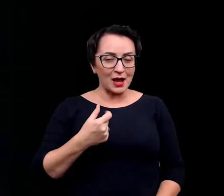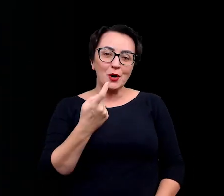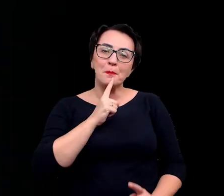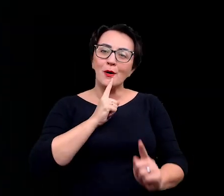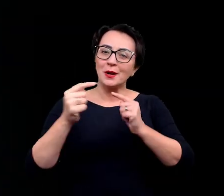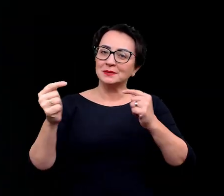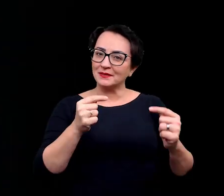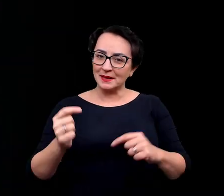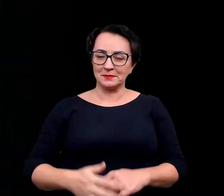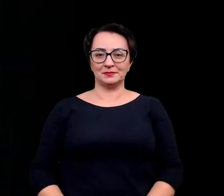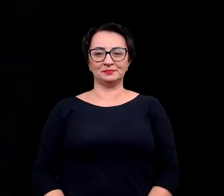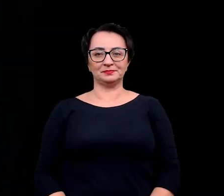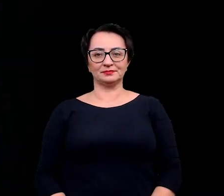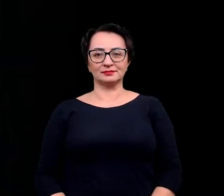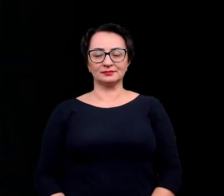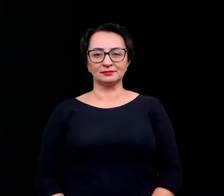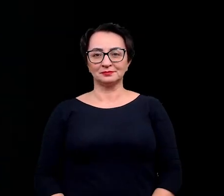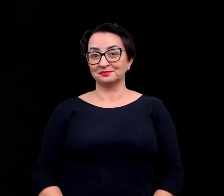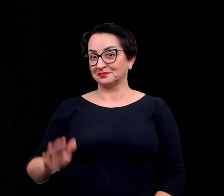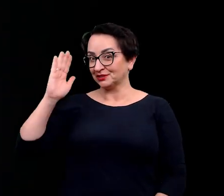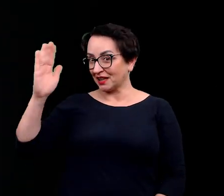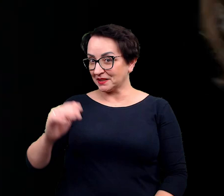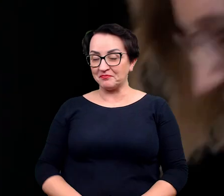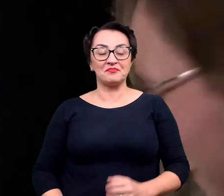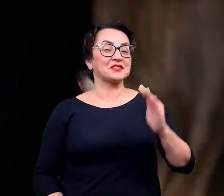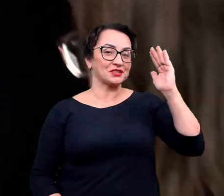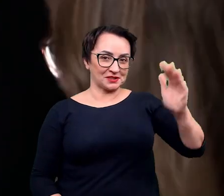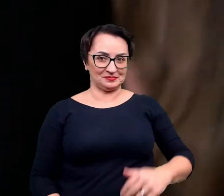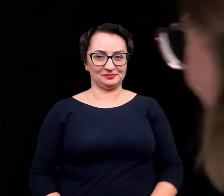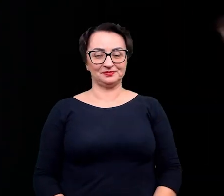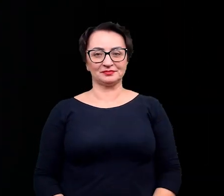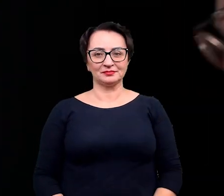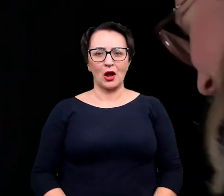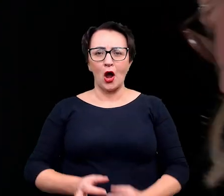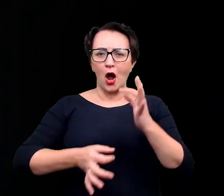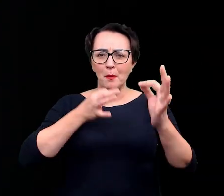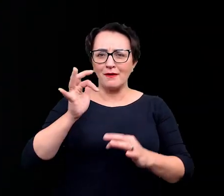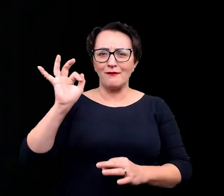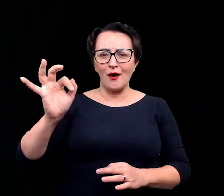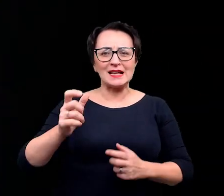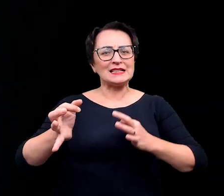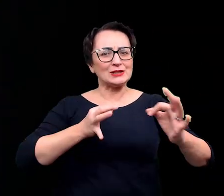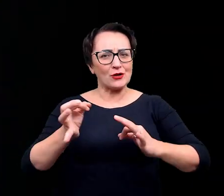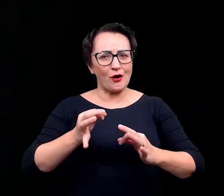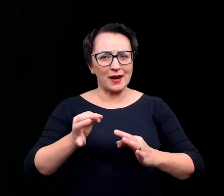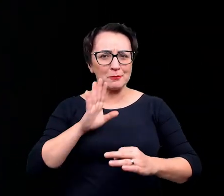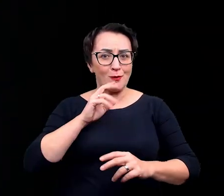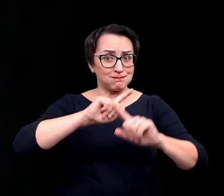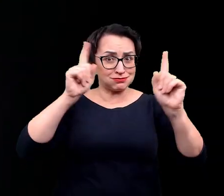nas. Będziemy sobie mogły chwilę porozmawiać. Cześć. Cześć. O twoich burzliwych perypetiach